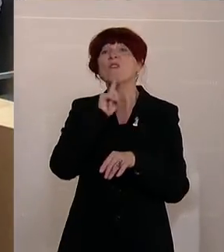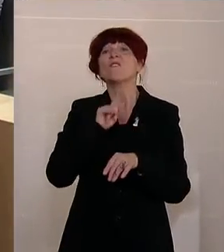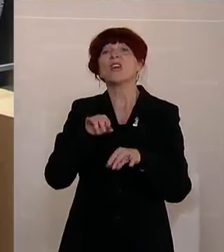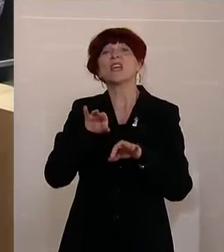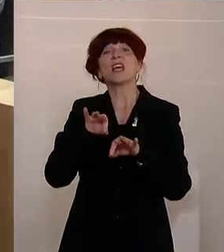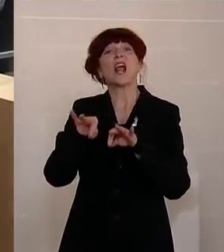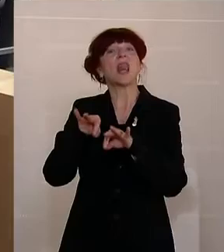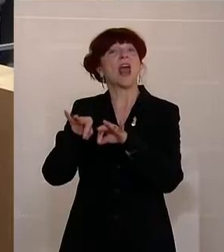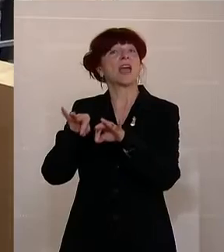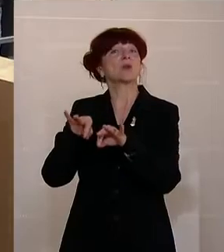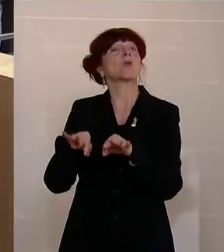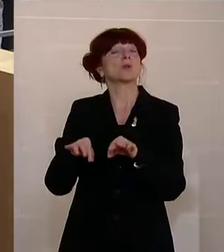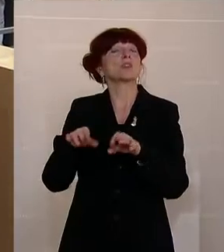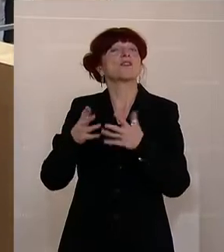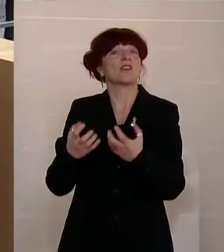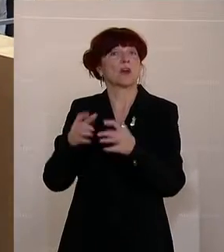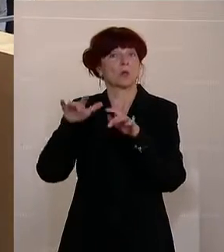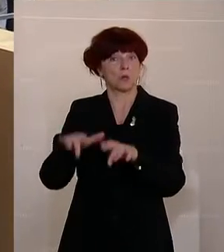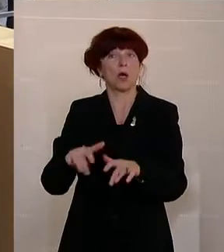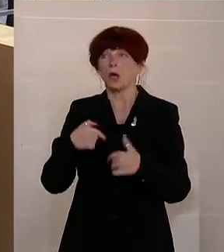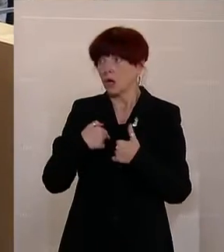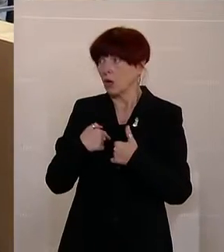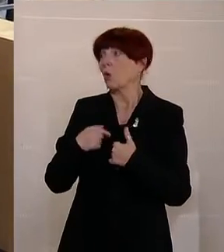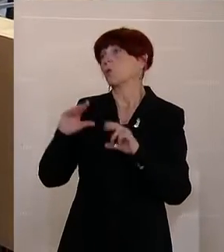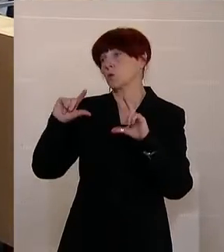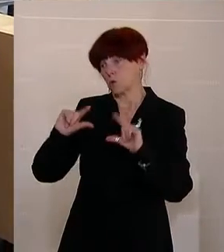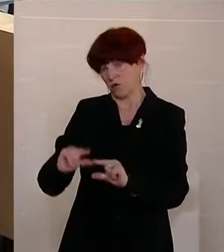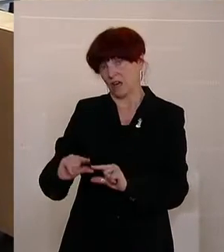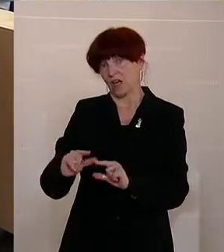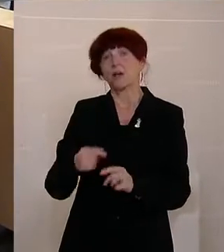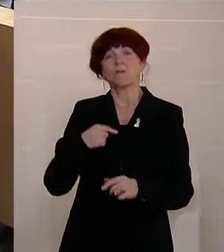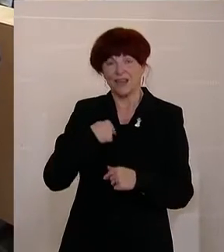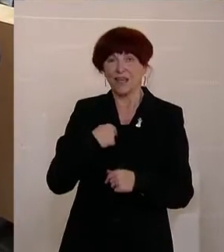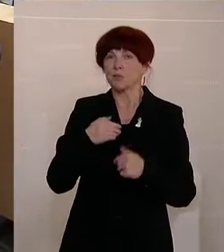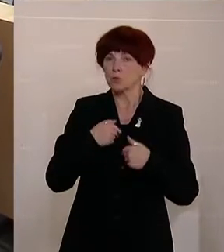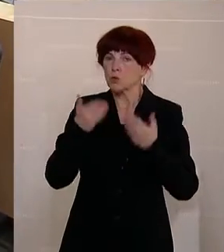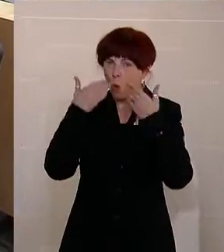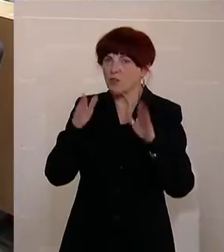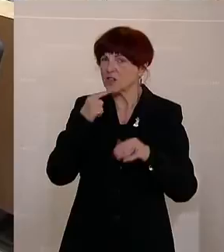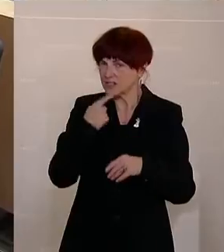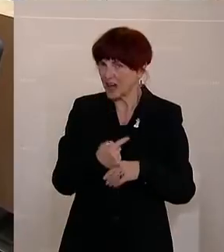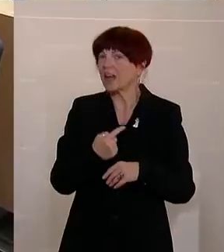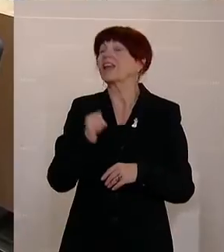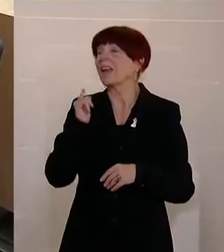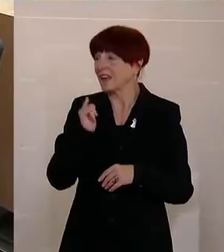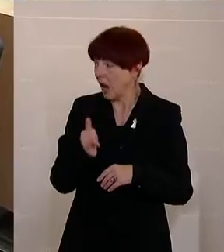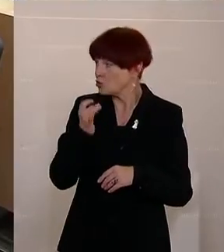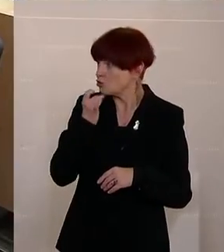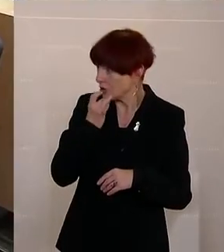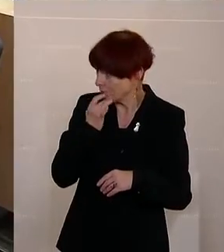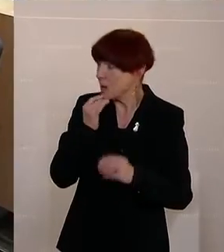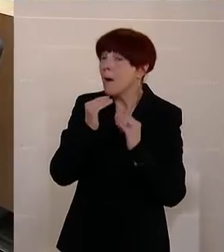dass der CO2-Preis zu niedrig ist. Ich gebe vollkommen offen zu, mir wäre ein höherer CO2-Preis mit einer größeren Lenkungswirkung natürlich